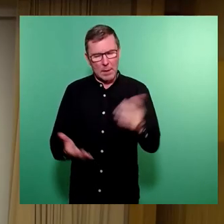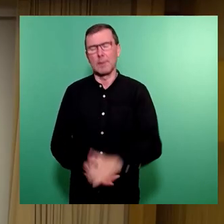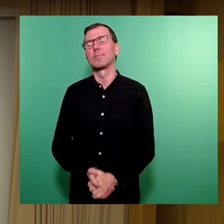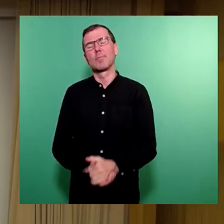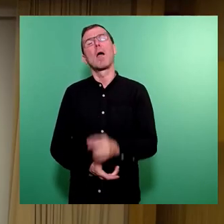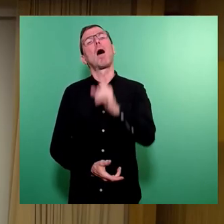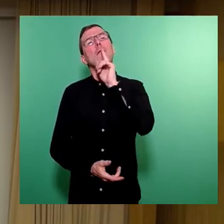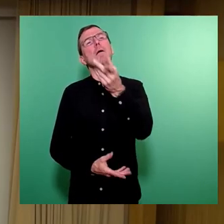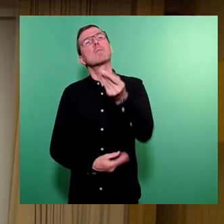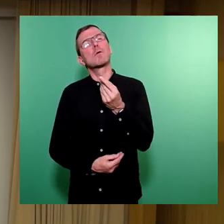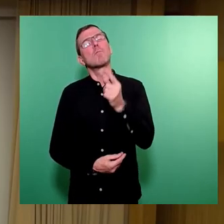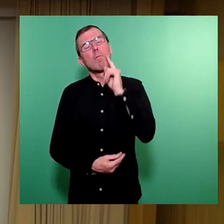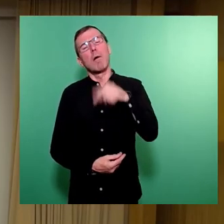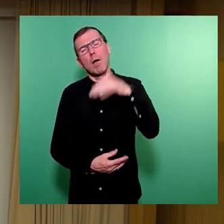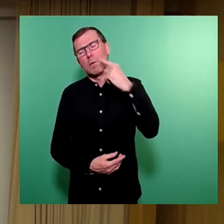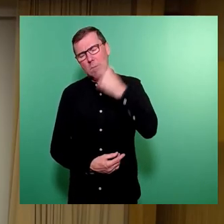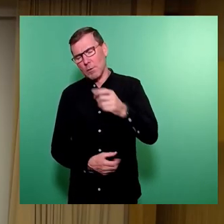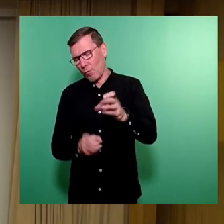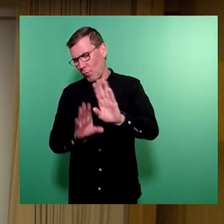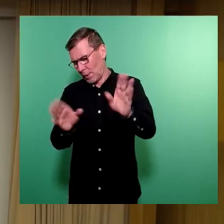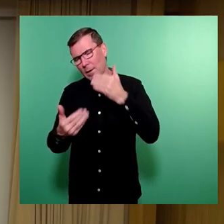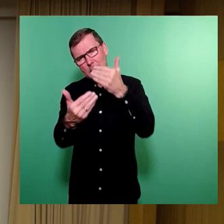Sie denn damit rechnen, das dem Stadtrat vorzulegen. Danke.